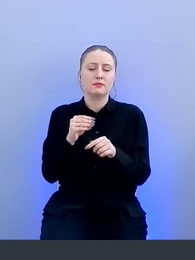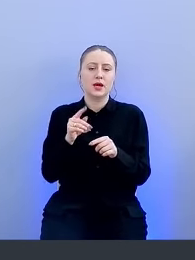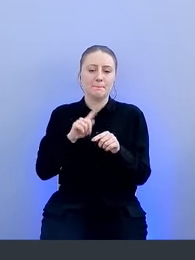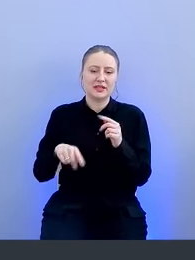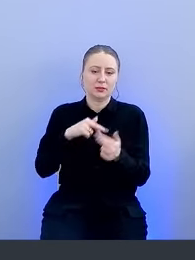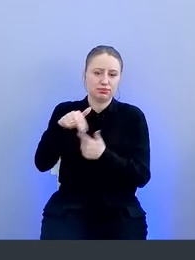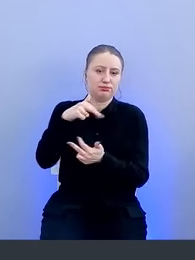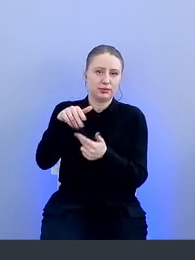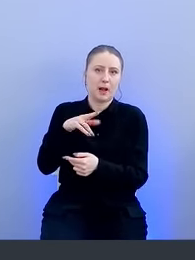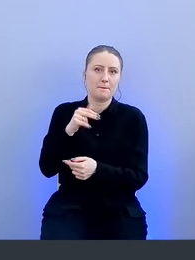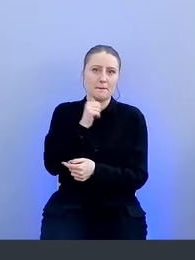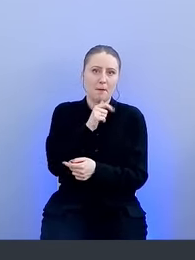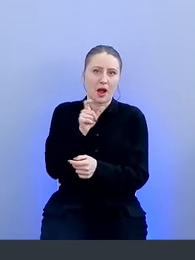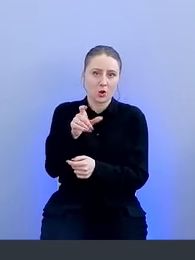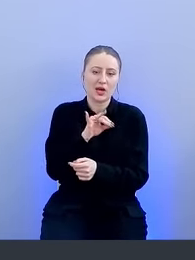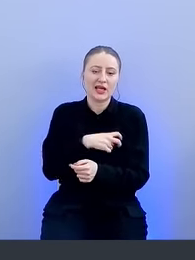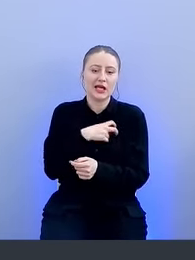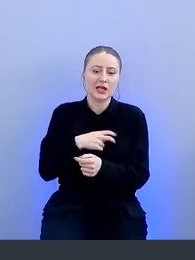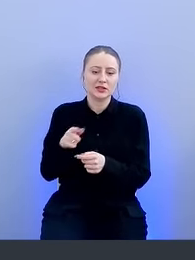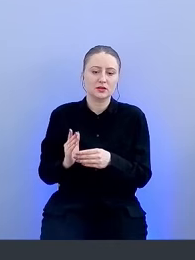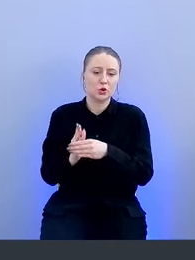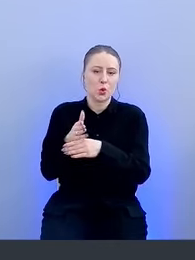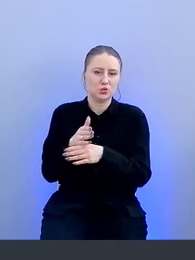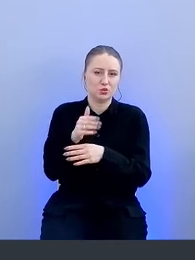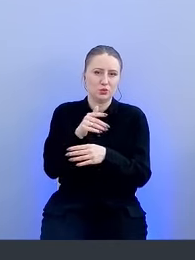и снижаем риск несанкционированного доступа.